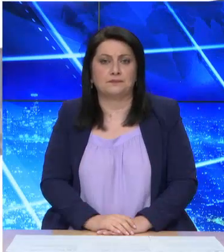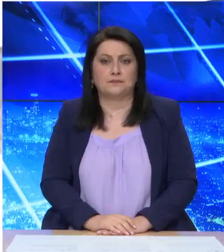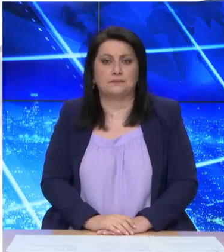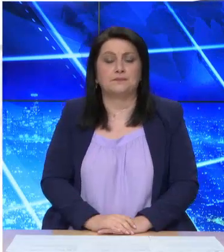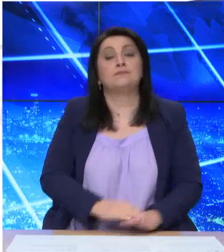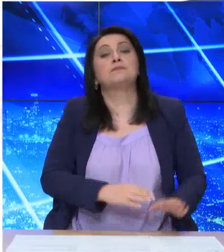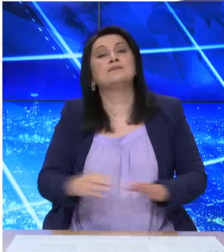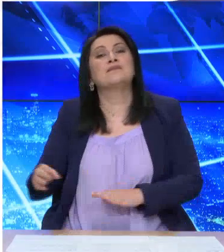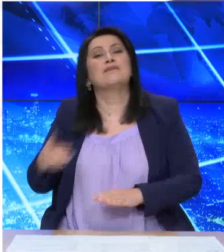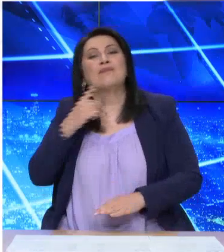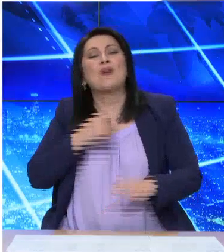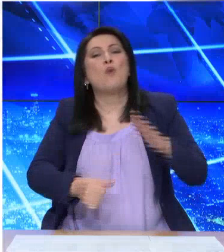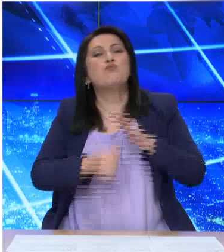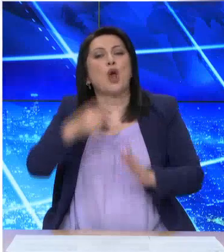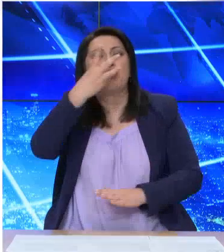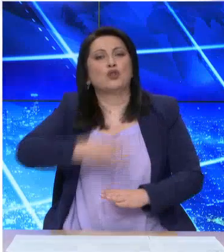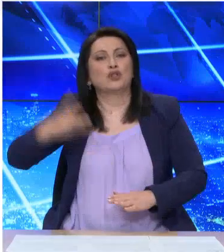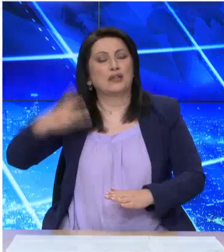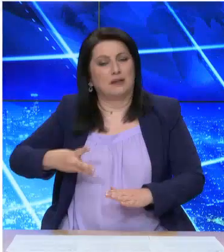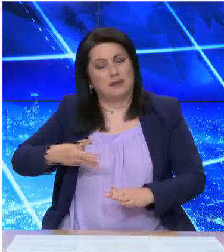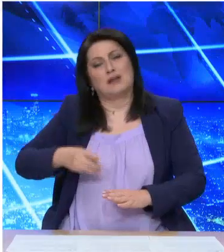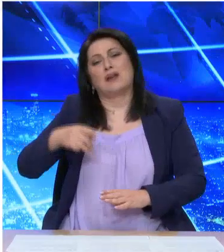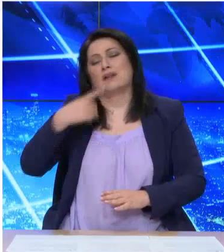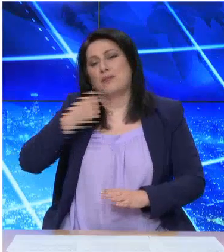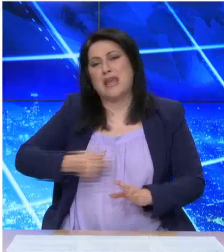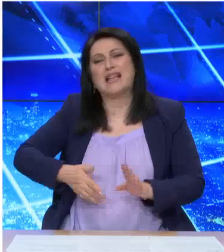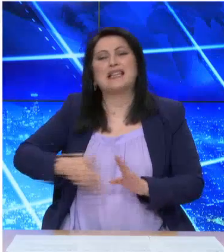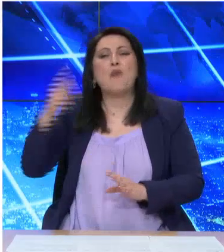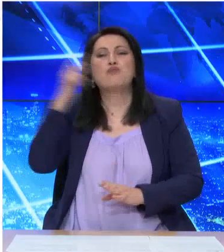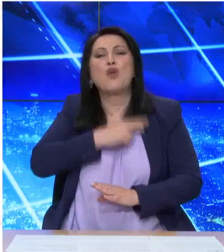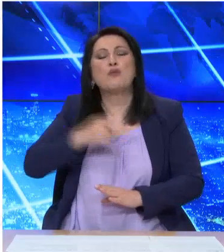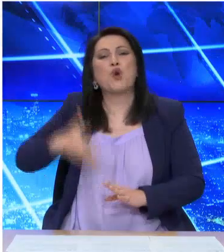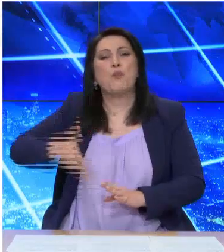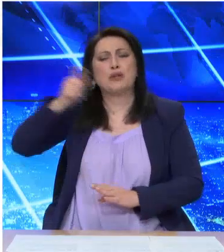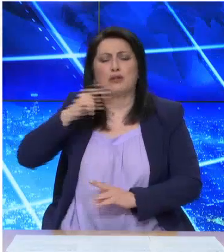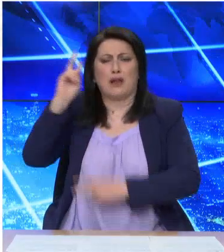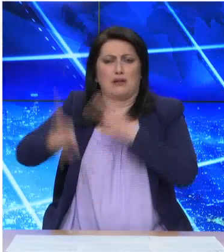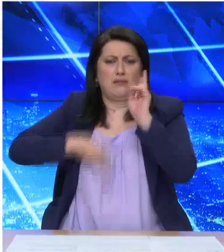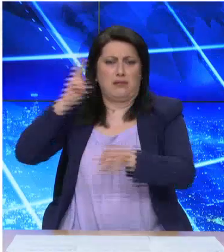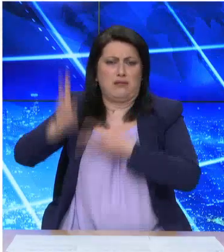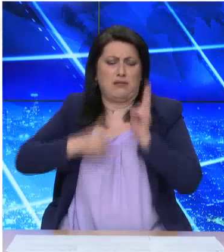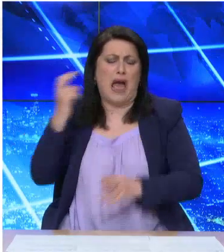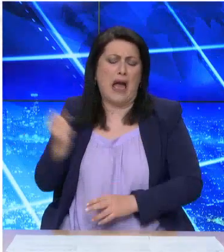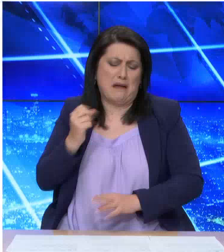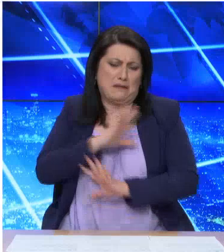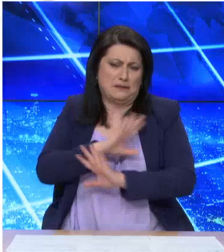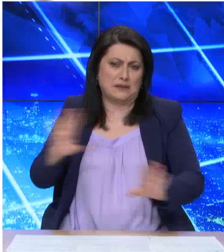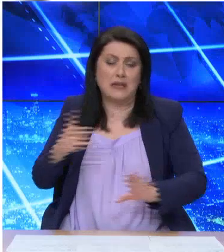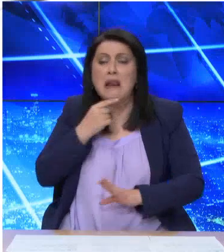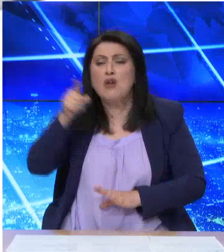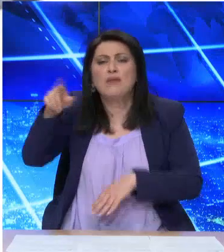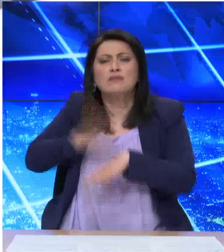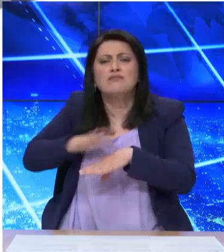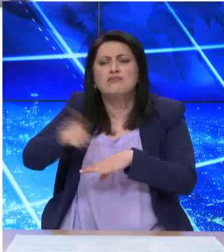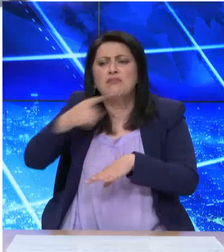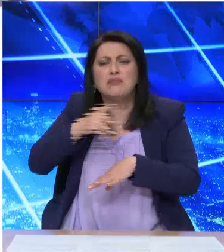Αυστηρή κριτική προς την κυβέρνηση και τον Πρωθυπουργό άσκησε ο πρόεδρος του ΣΥΡΙΖΑ Αλέξης Τσίπρας, κατηγορώντας τον Κυριάκο Μητσοτάκη ότι διχάζει